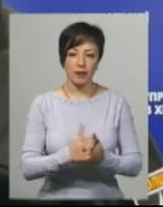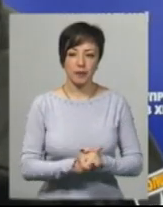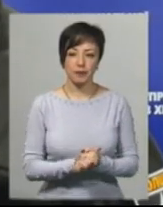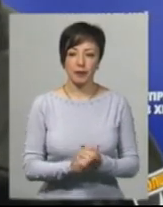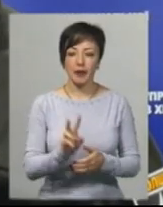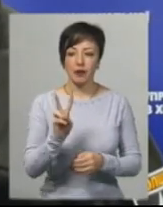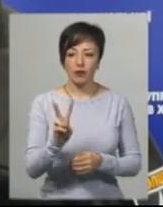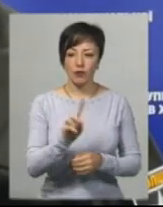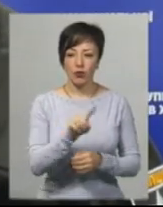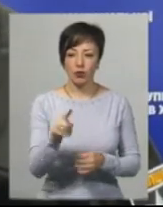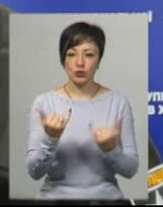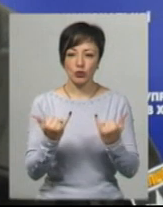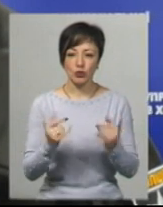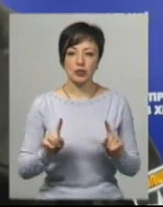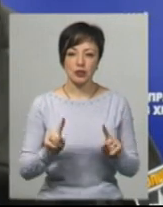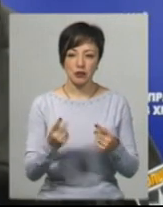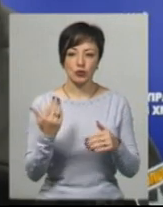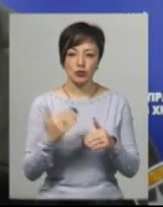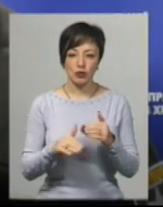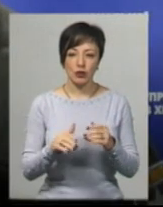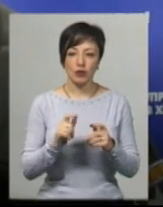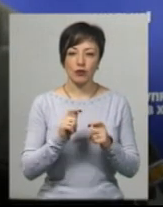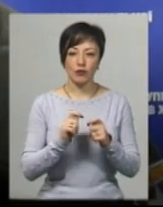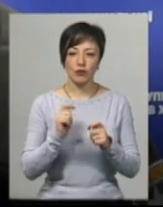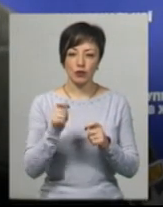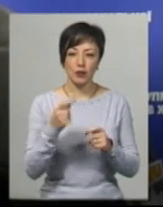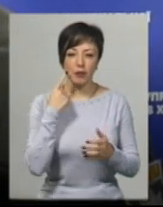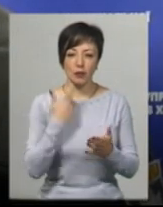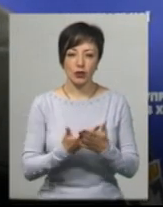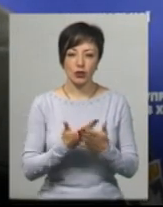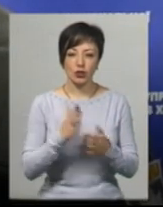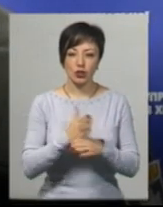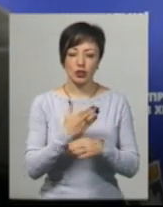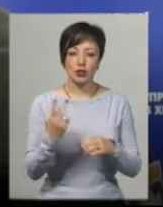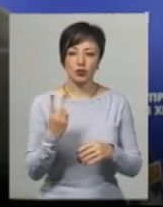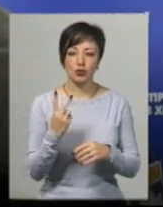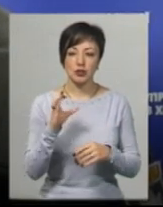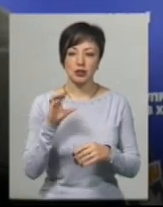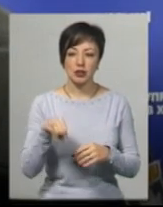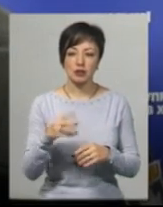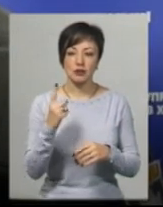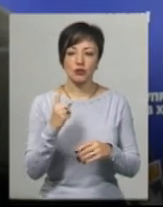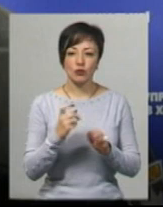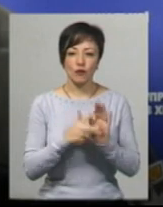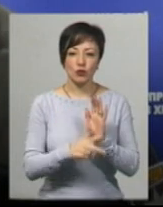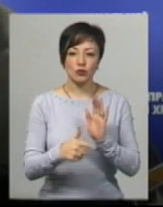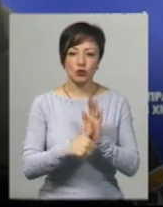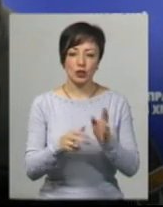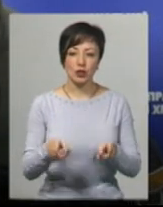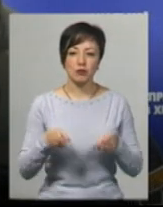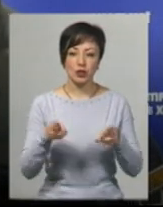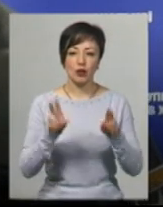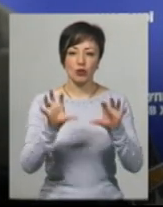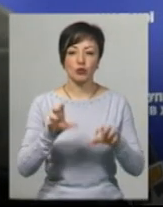Двох із них вже сьогодні затримано. Їм вручена підозра за частиною 2 статті 186 Кримінального кодексу